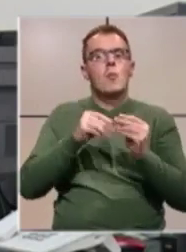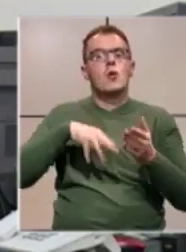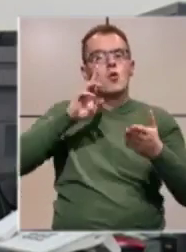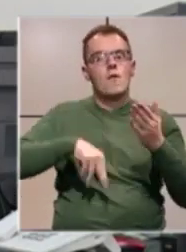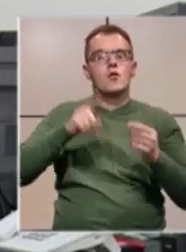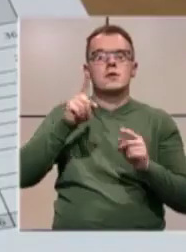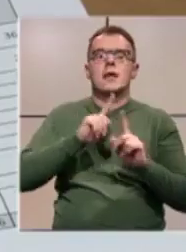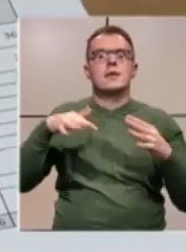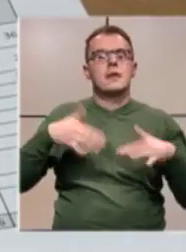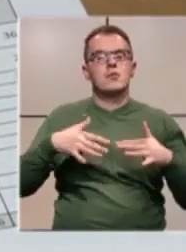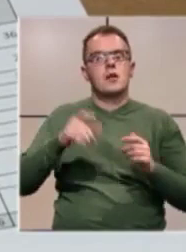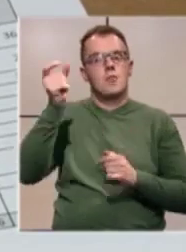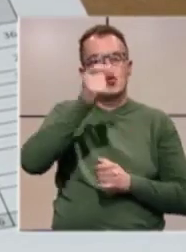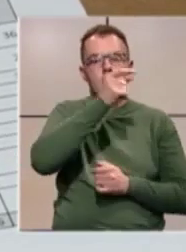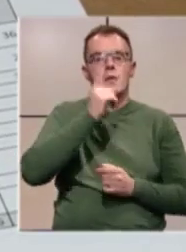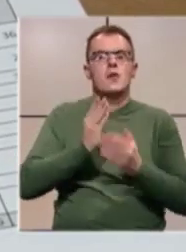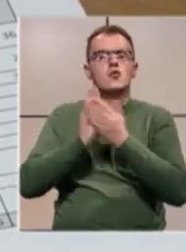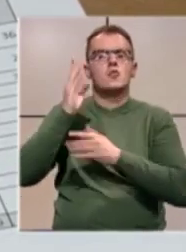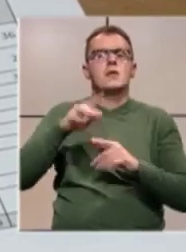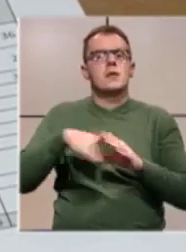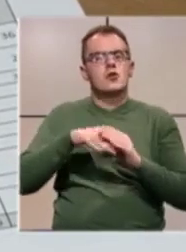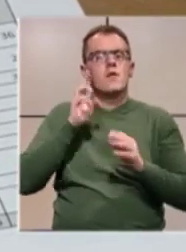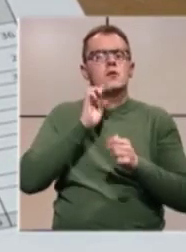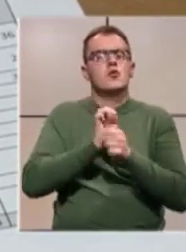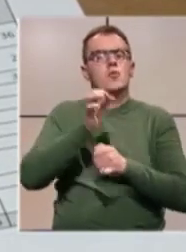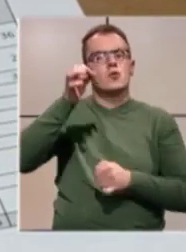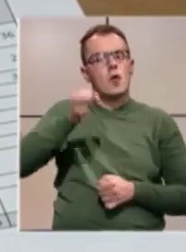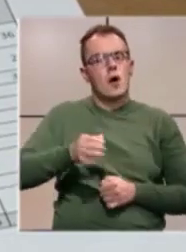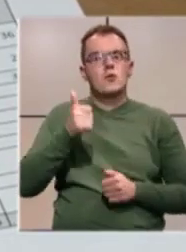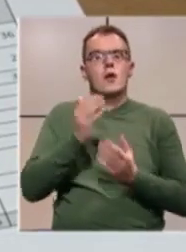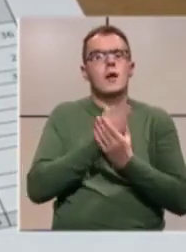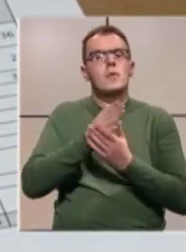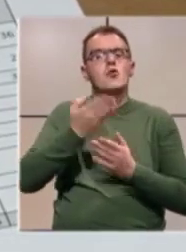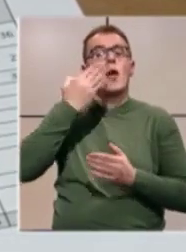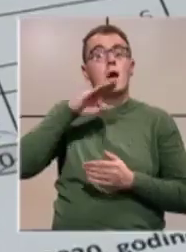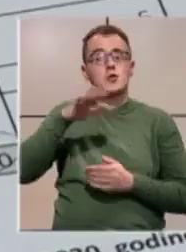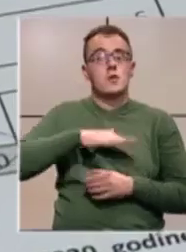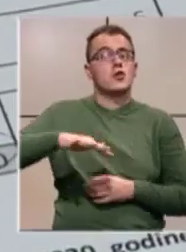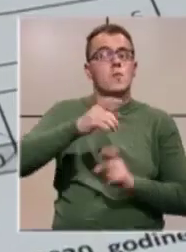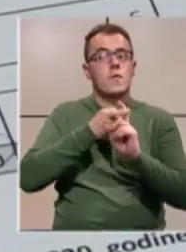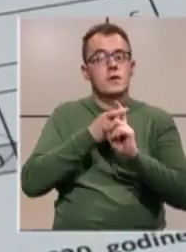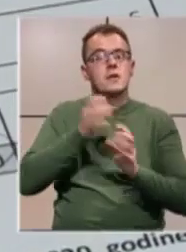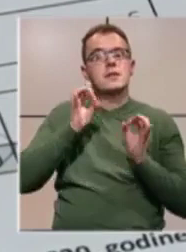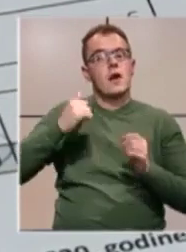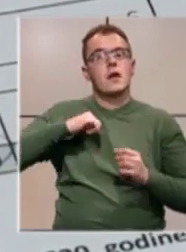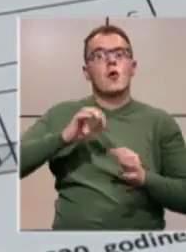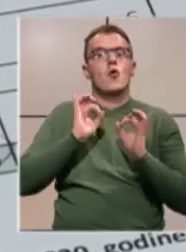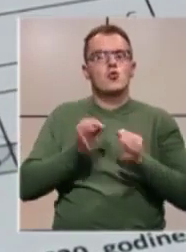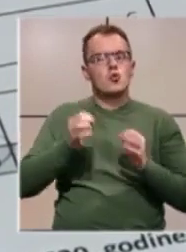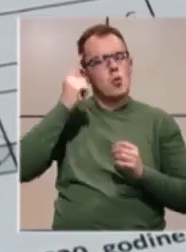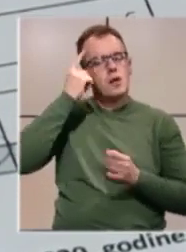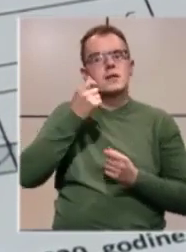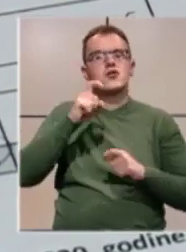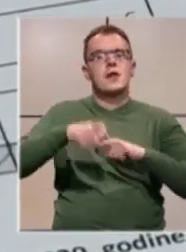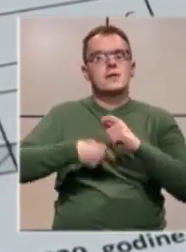sa tim nezapisanim osobama. Služba za zapošljavanje Zeničko-Dobojskog kantona je među najuspješnijim u federaciji. Svake godine osigura značajna